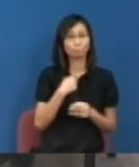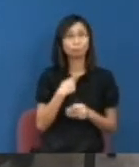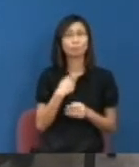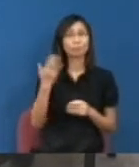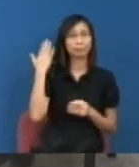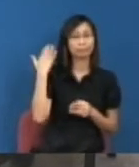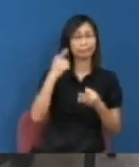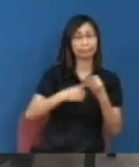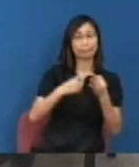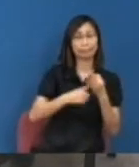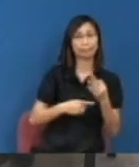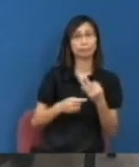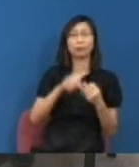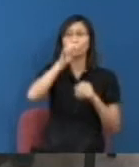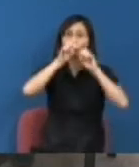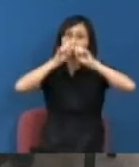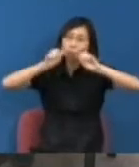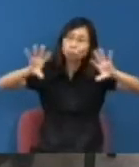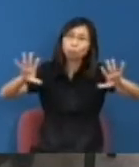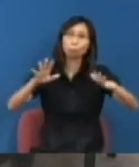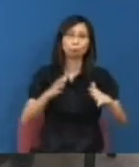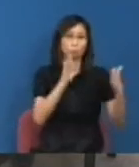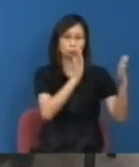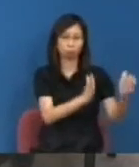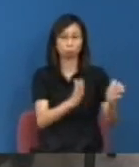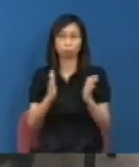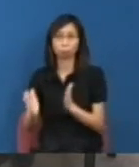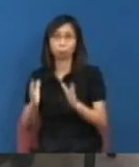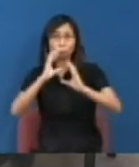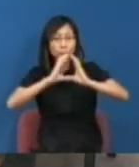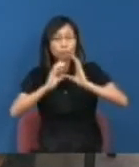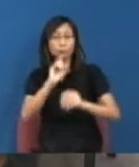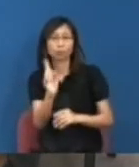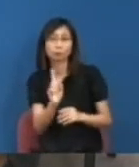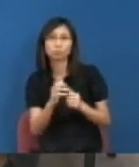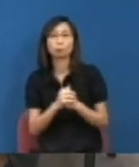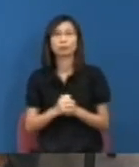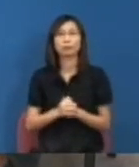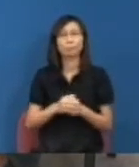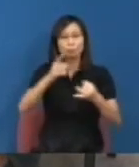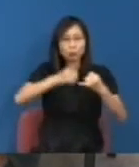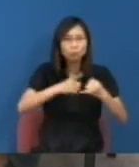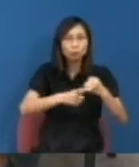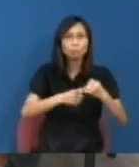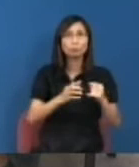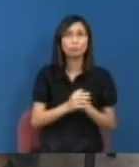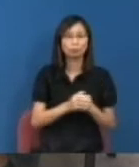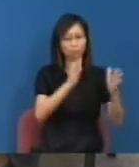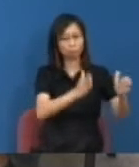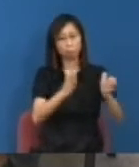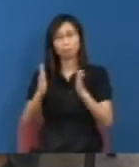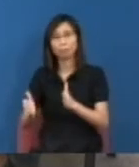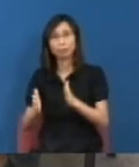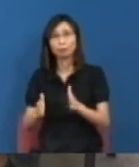過程這令到社會人士對於結果以至程序是會